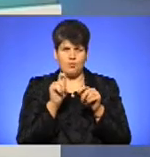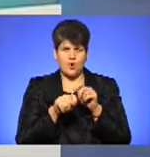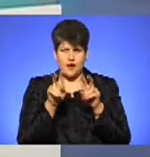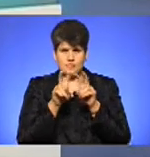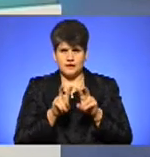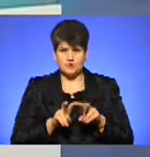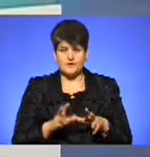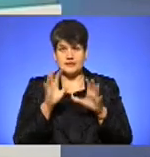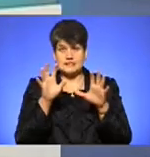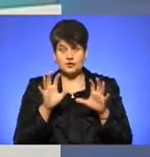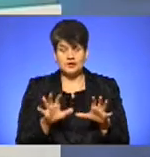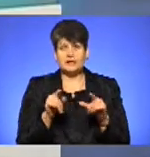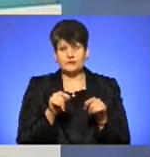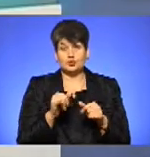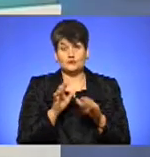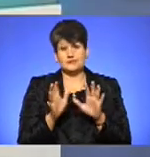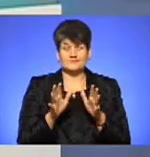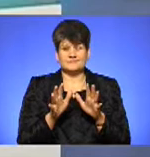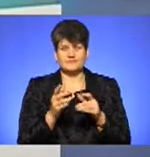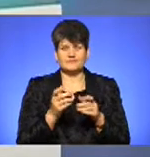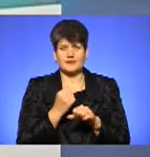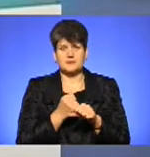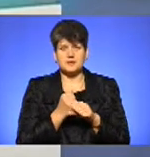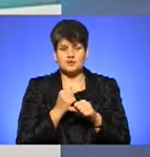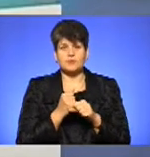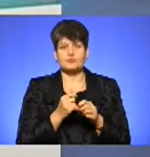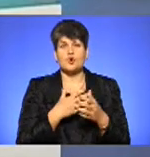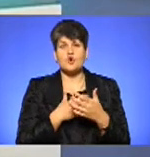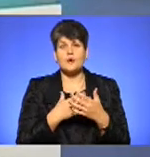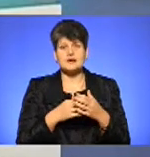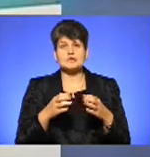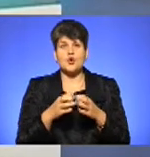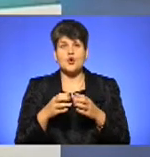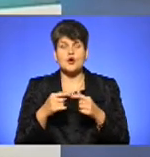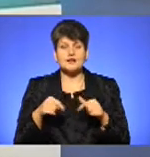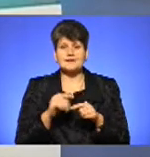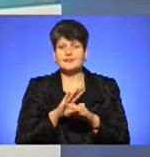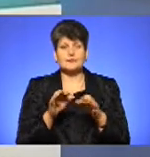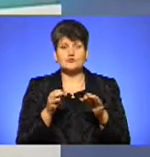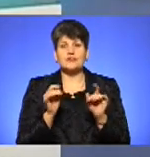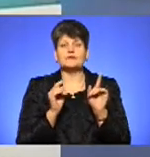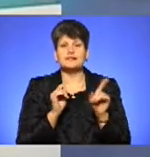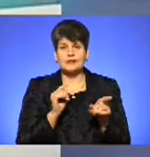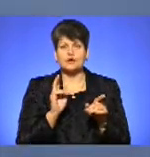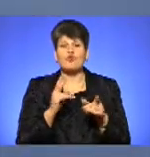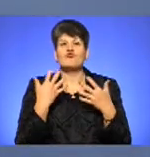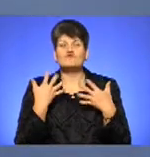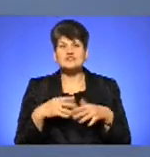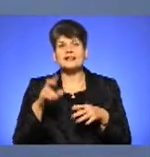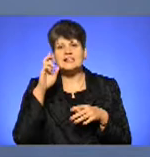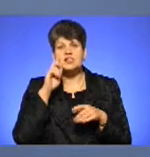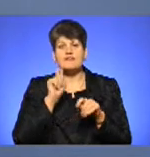приводу, але все-таки воно в нас не дуже працює, тому що все одно громадські організації не пускають тих, кого вже держава